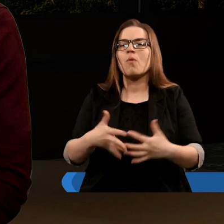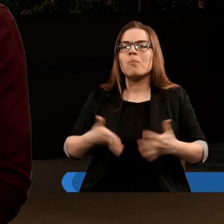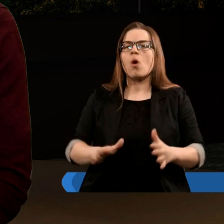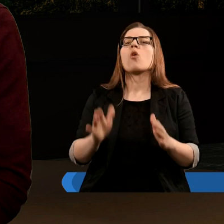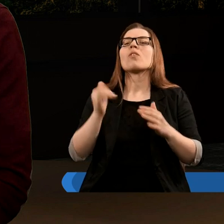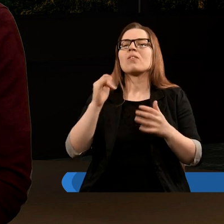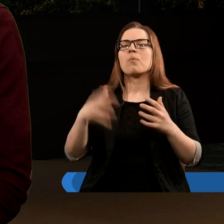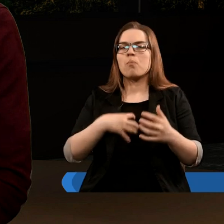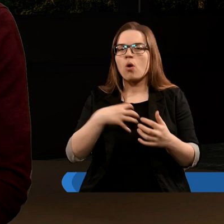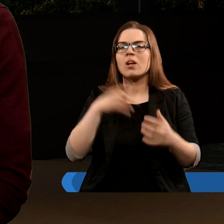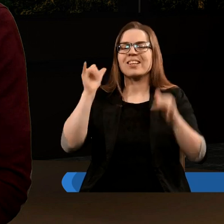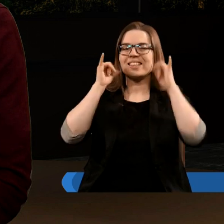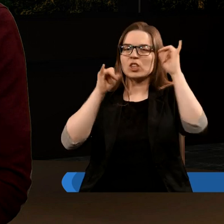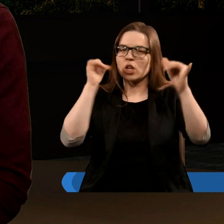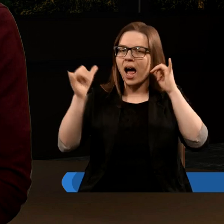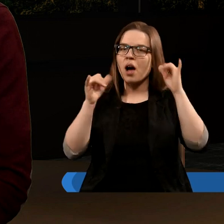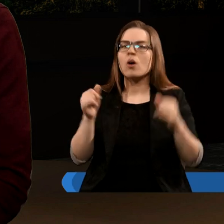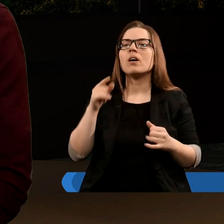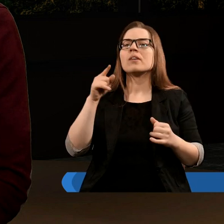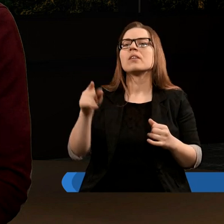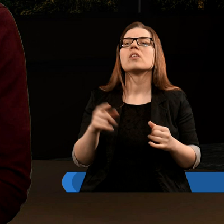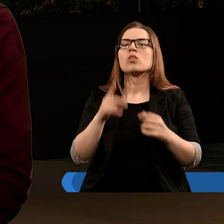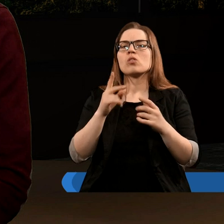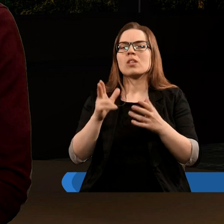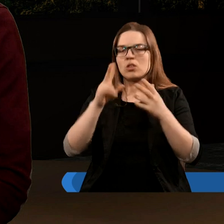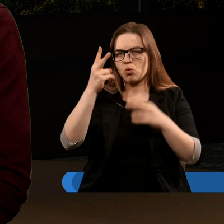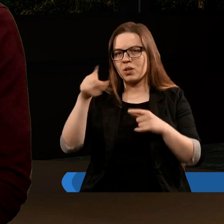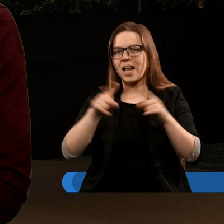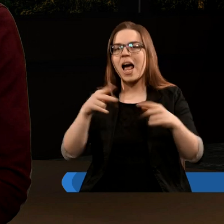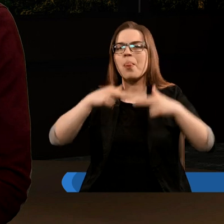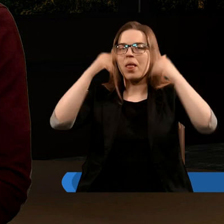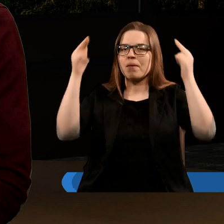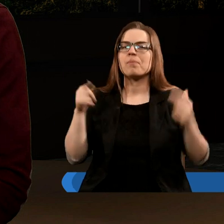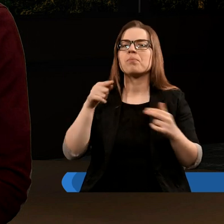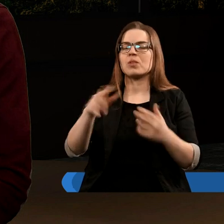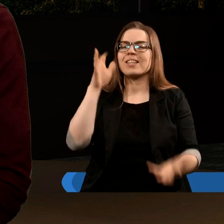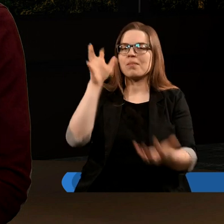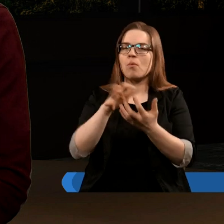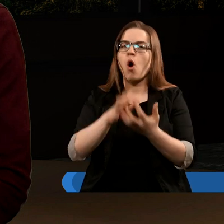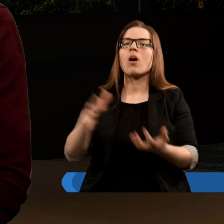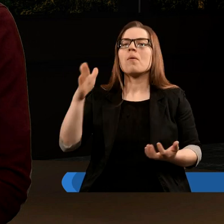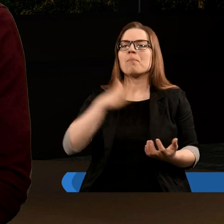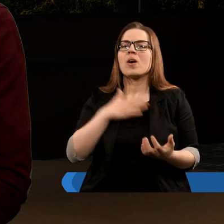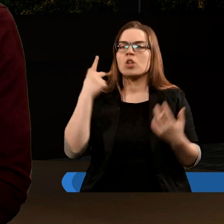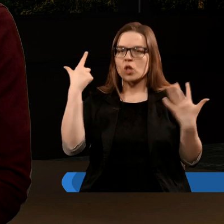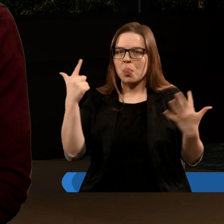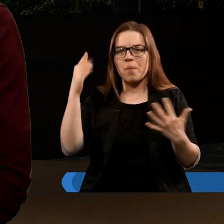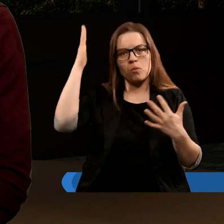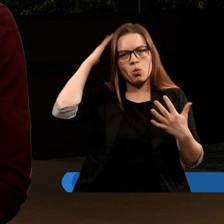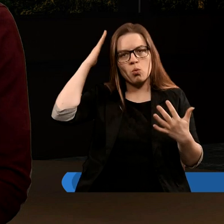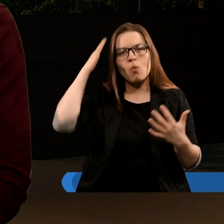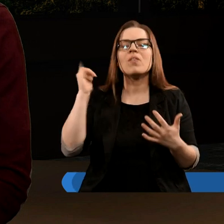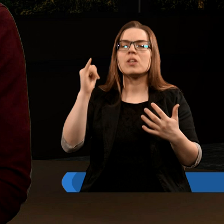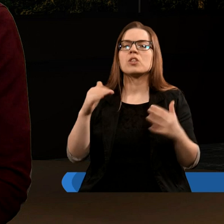porodowych i w męce rodzenia krzyczała. I ukazał się drugi znak na niebie. Oto ogromny rudy smok, mający siedem głów